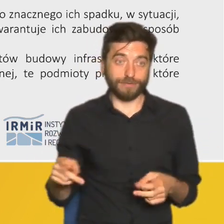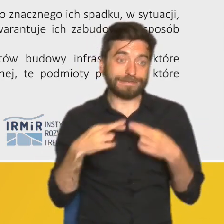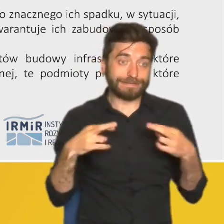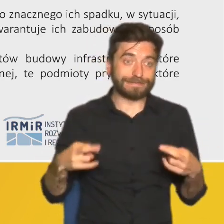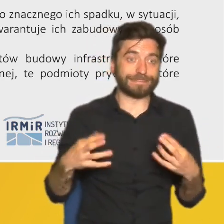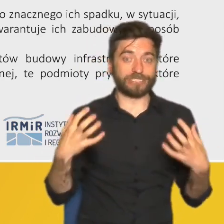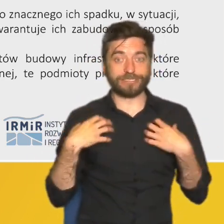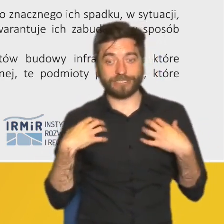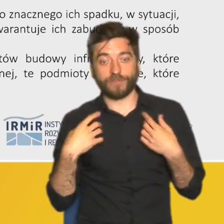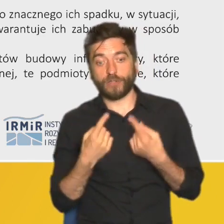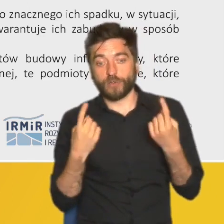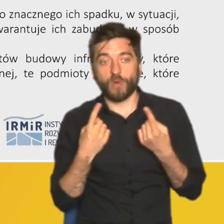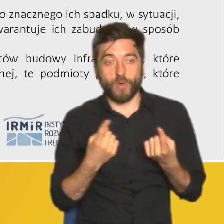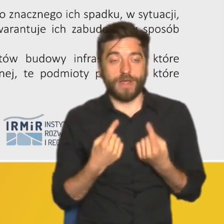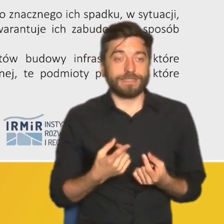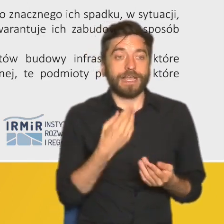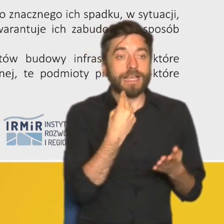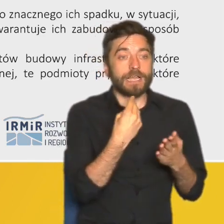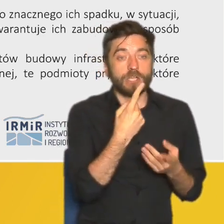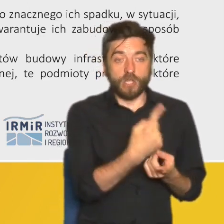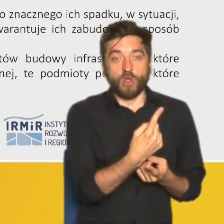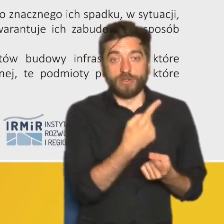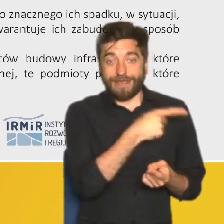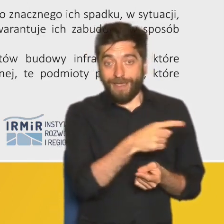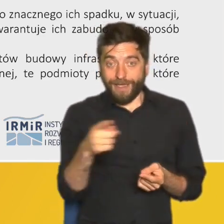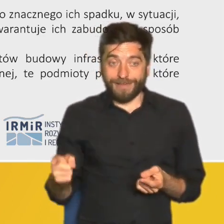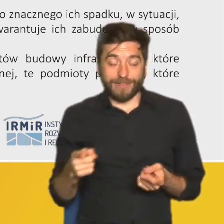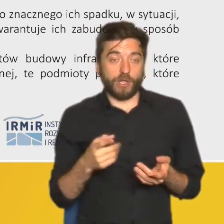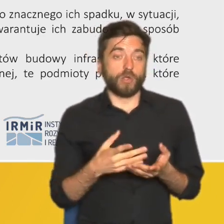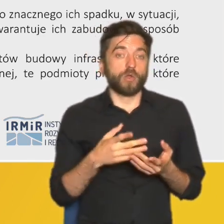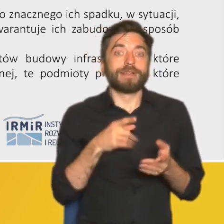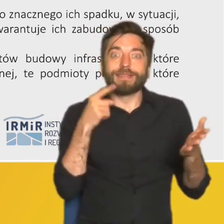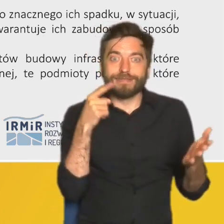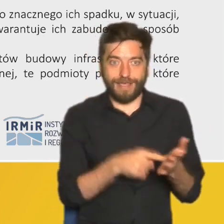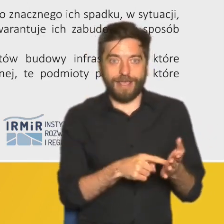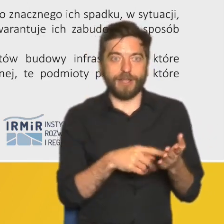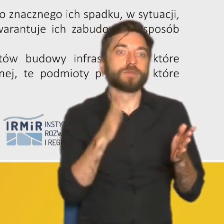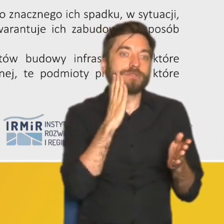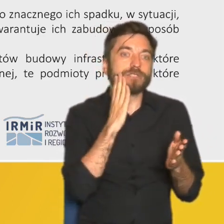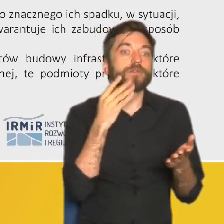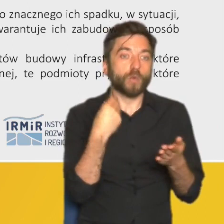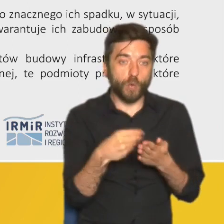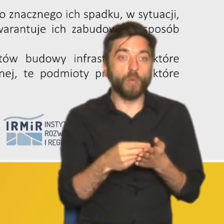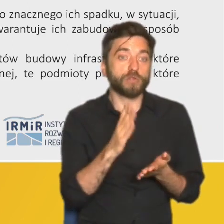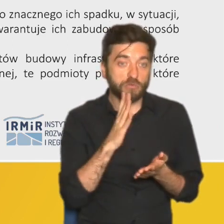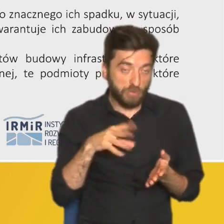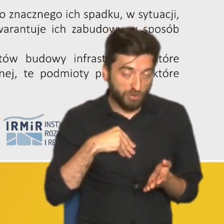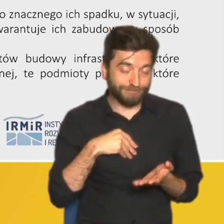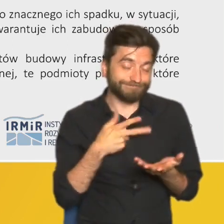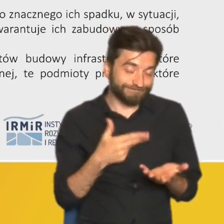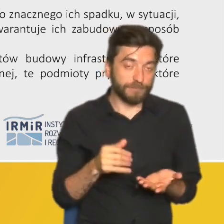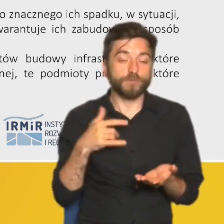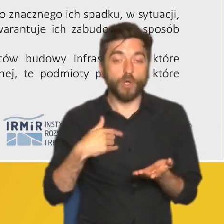sytuacji po prostu nie stać na samodzielne osiąganie celów mieszkaniowych wsparcia to